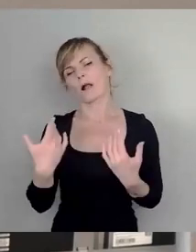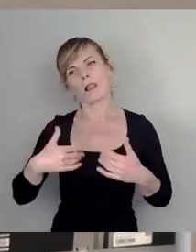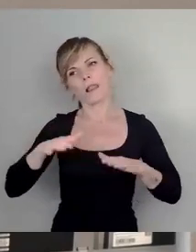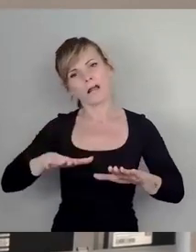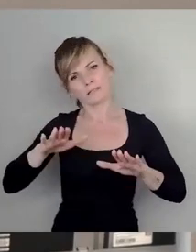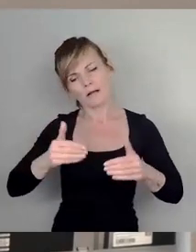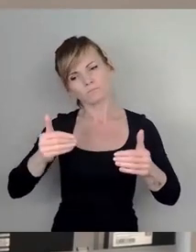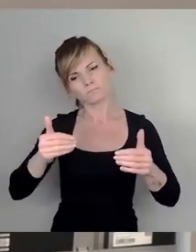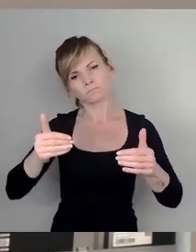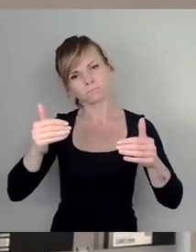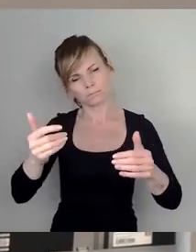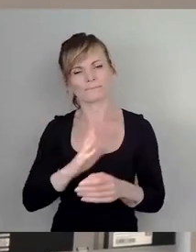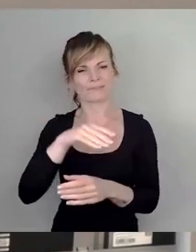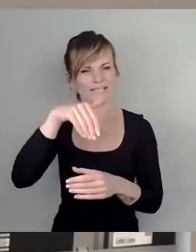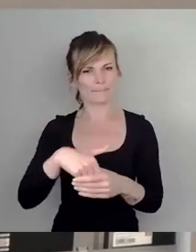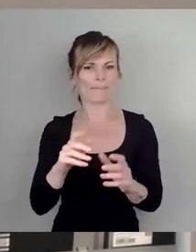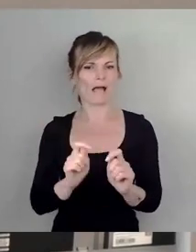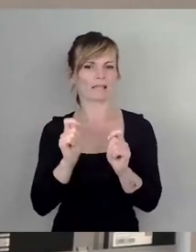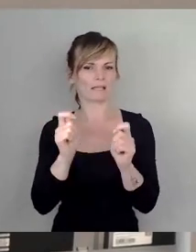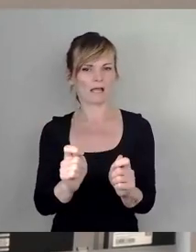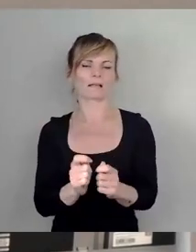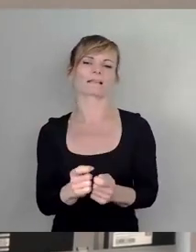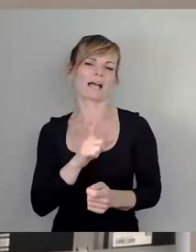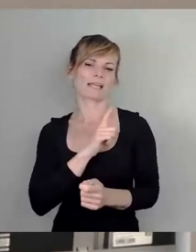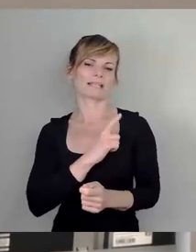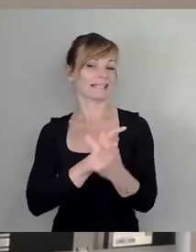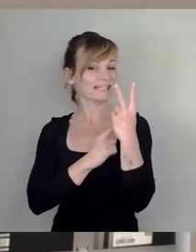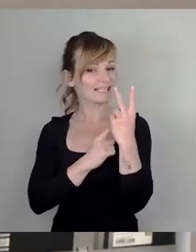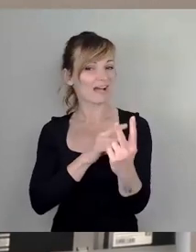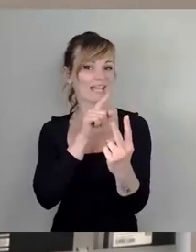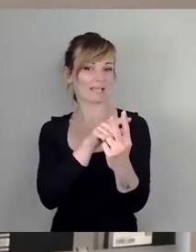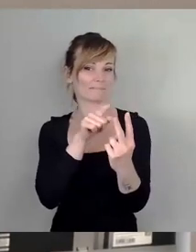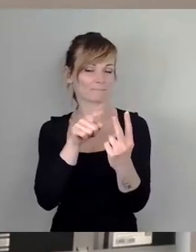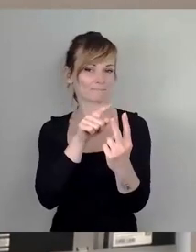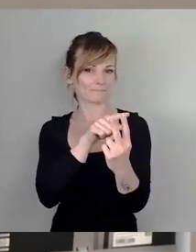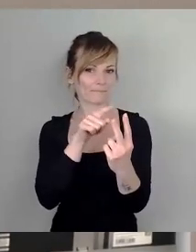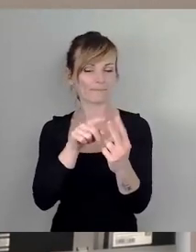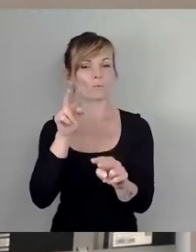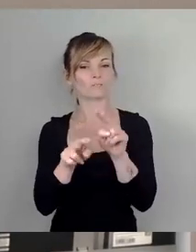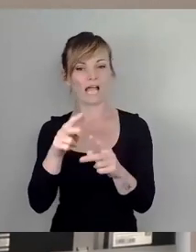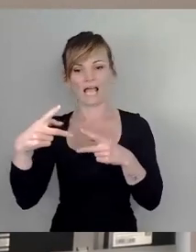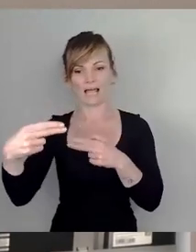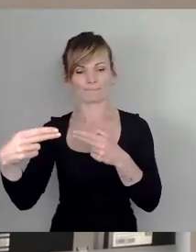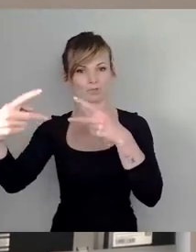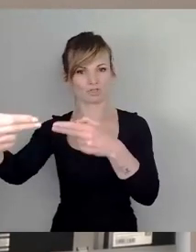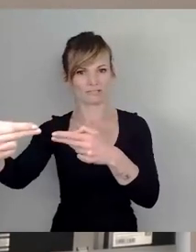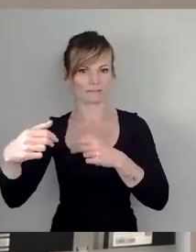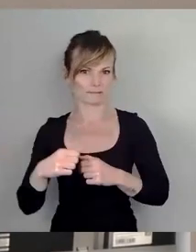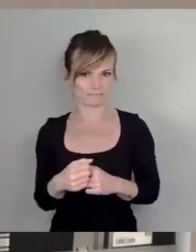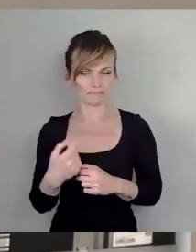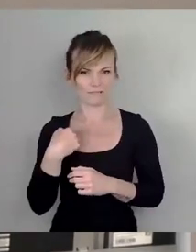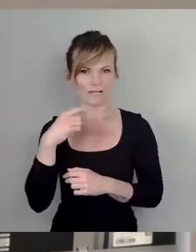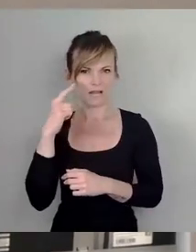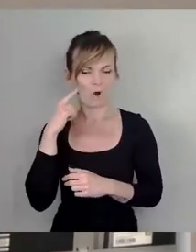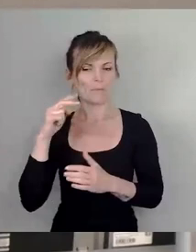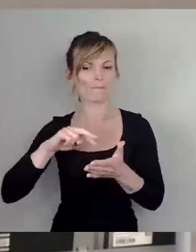Antrag werden ja im Kern zwei, ich würde es mal sagen, zwei unterschiedliche Abschnitte adressiert, die, glaube ich, auch einen unterschiedlichen Planungsvorlauf haben. Es geht